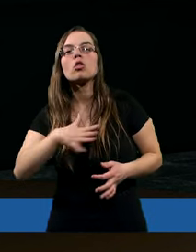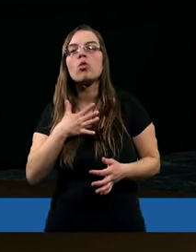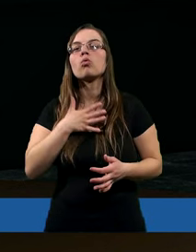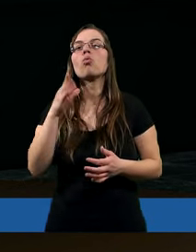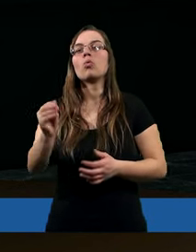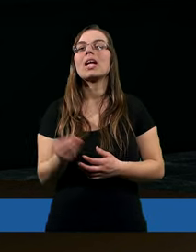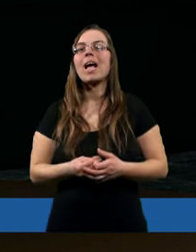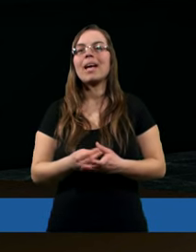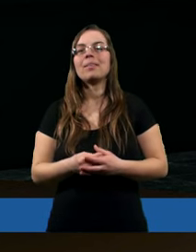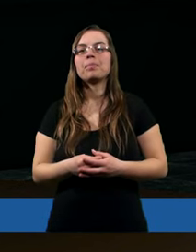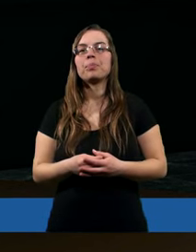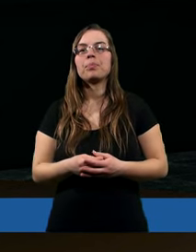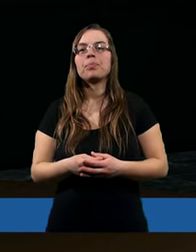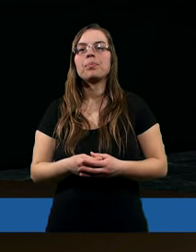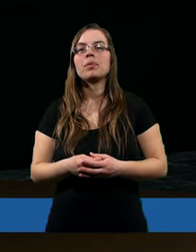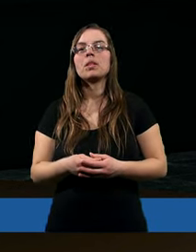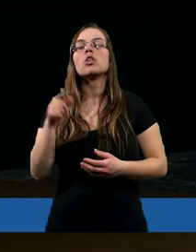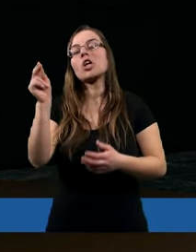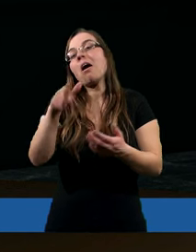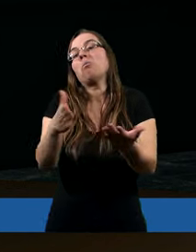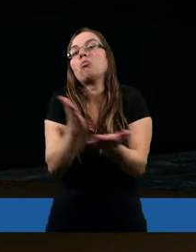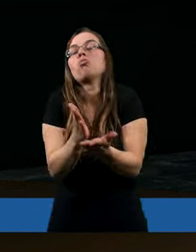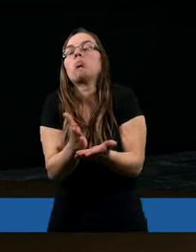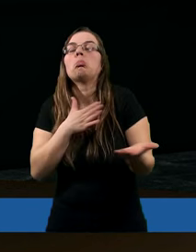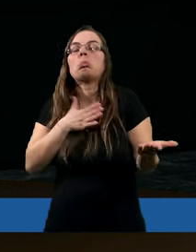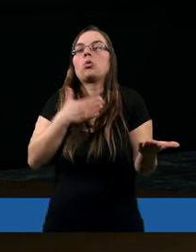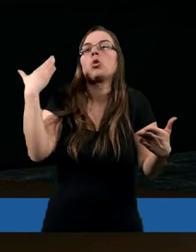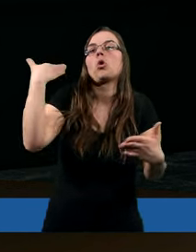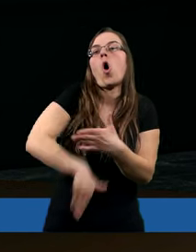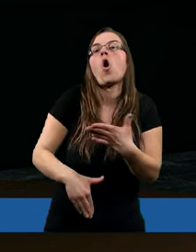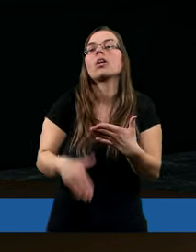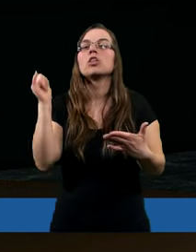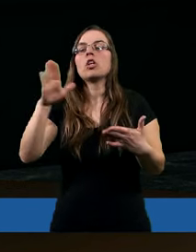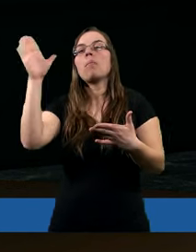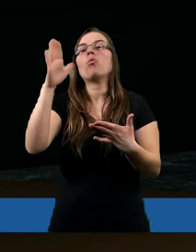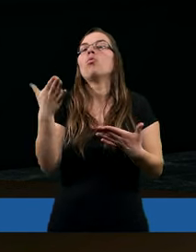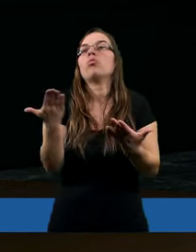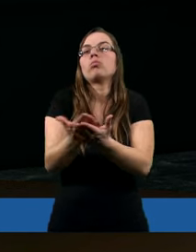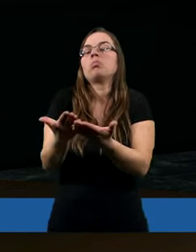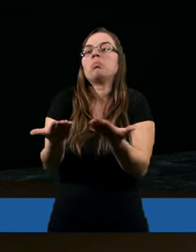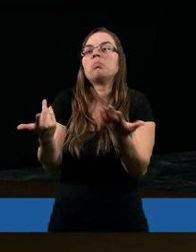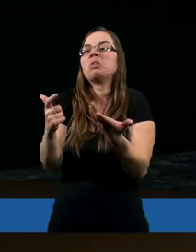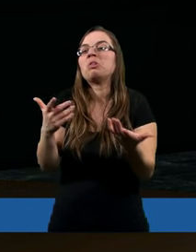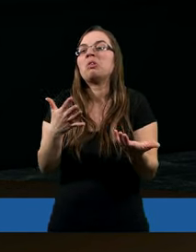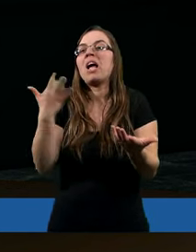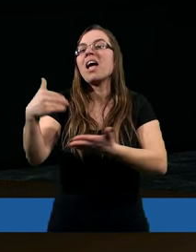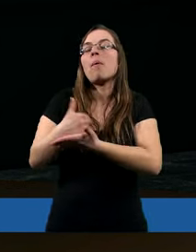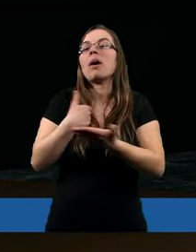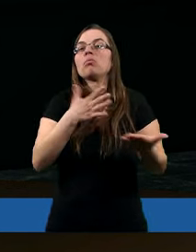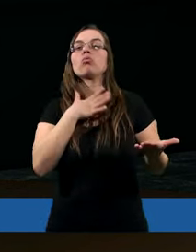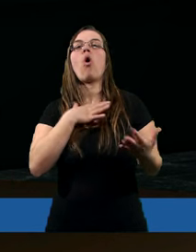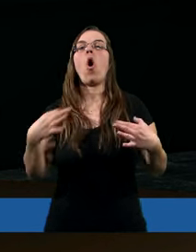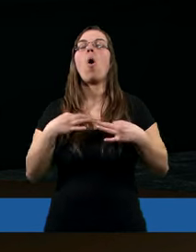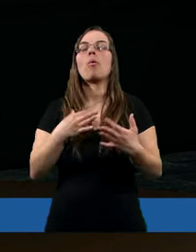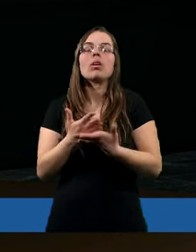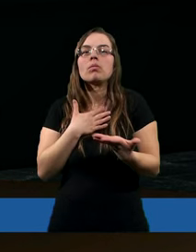czuję, to znaczy, że to już, to już koniec, nie? Już Pan Bóg przestał, już jest mi wszystko obojętne, tak? To